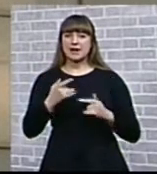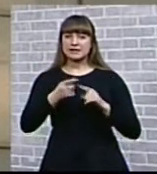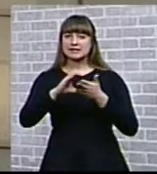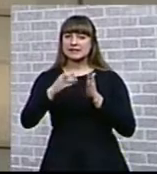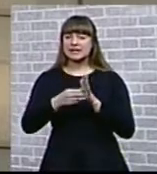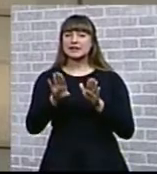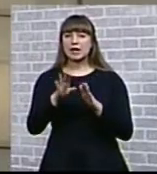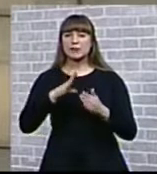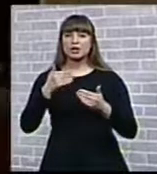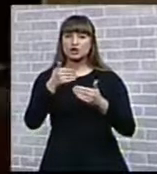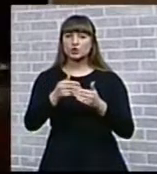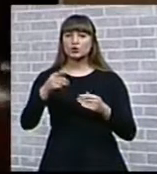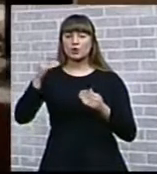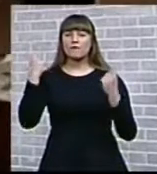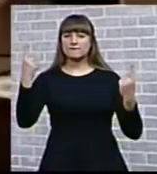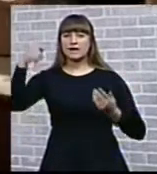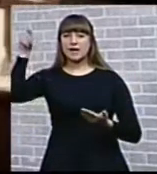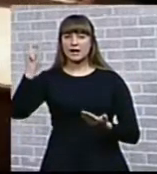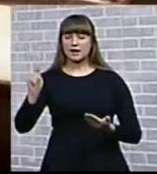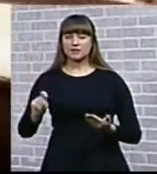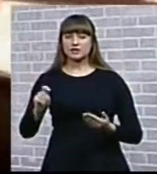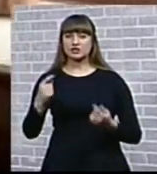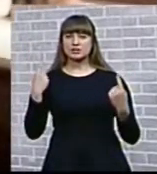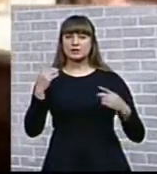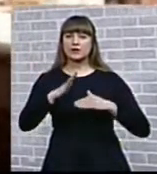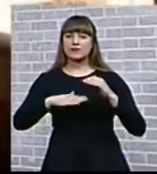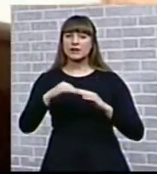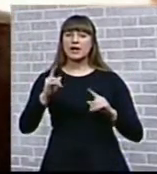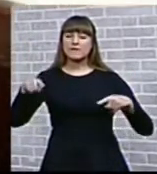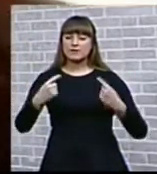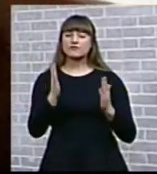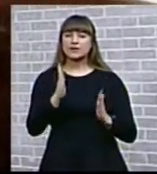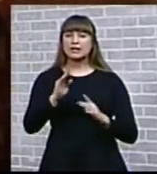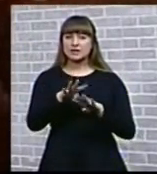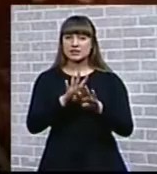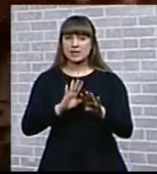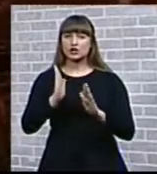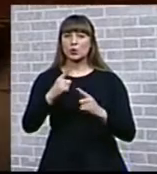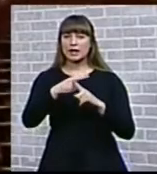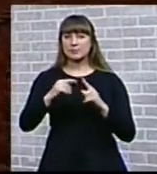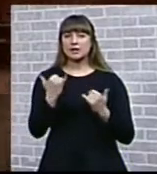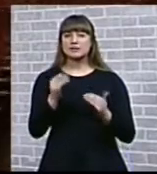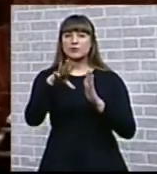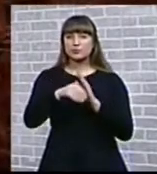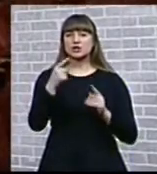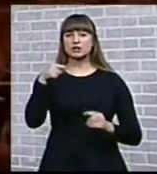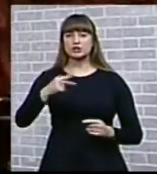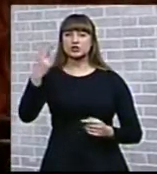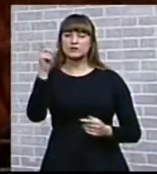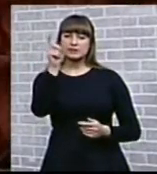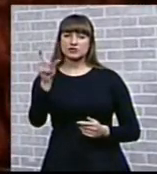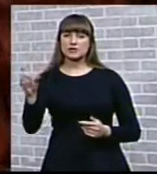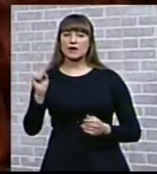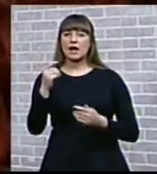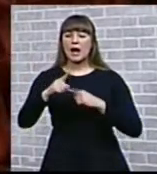так было до Великой Отечественной. Разрушенный в 42-м зрительный зал восстановили только наполовину. Теперь он вмещает 1200 человек.